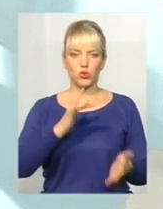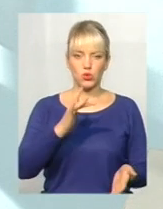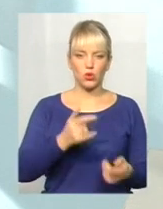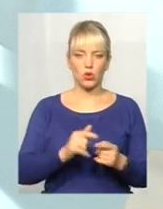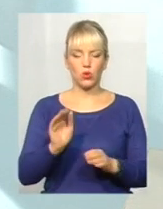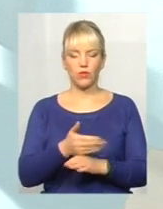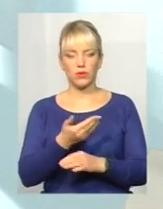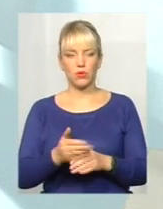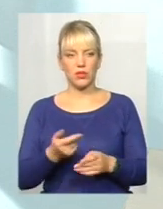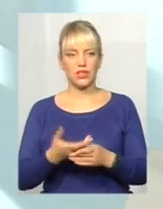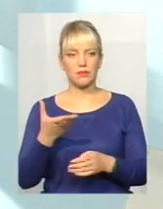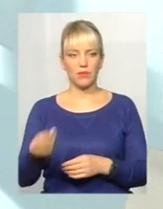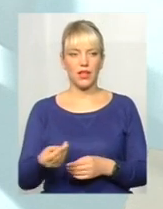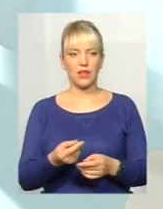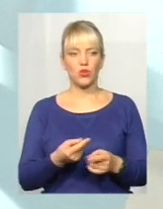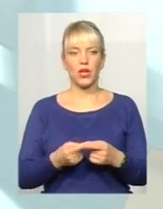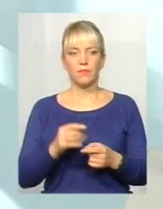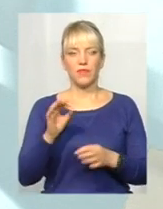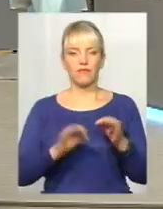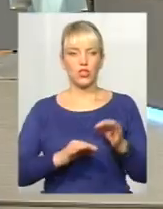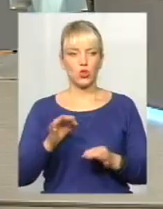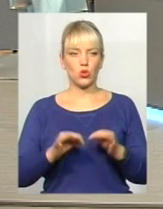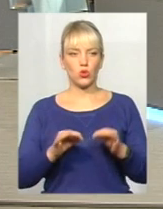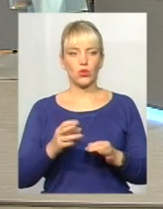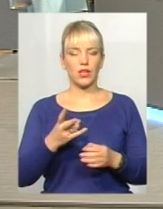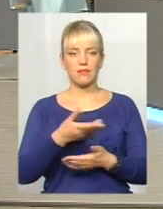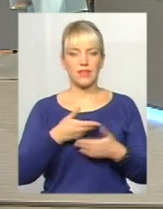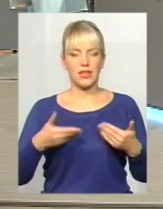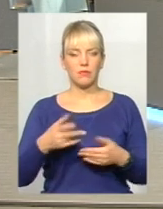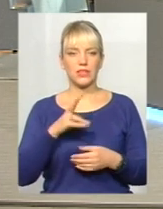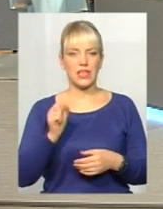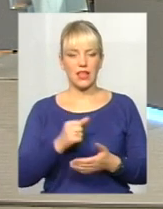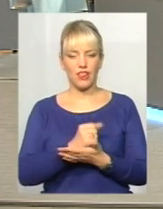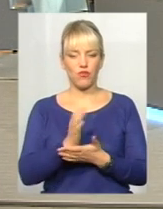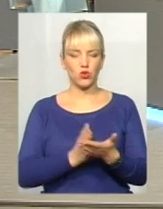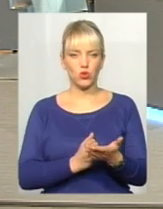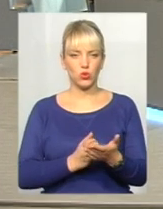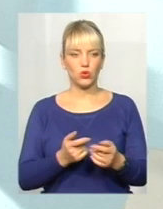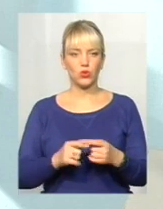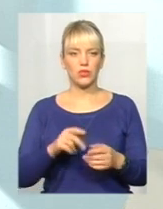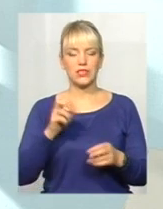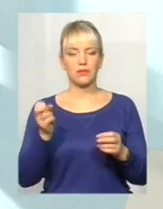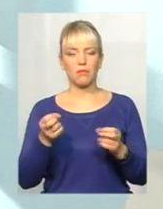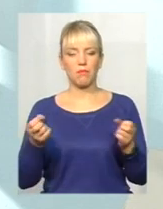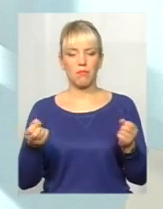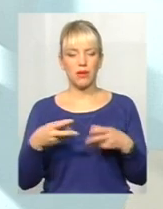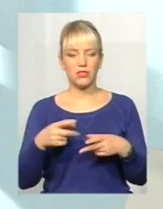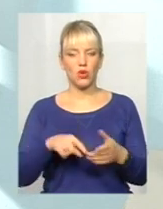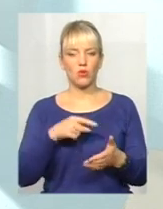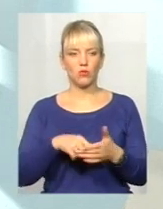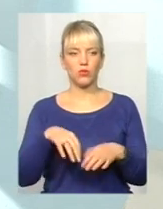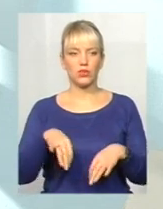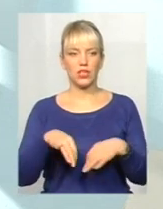відходи, і сплачує певний відсоток на розвиток інфраструктури спецкоментрансу. Вони